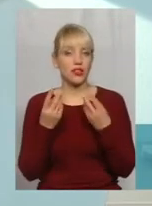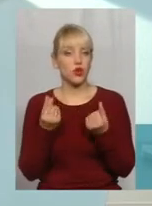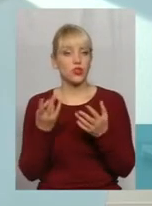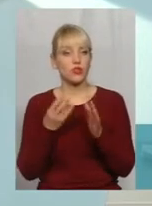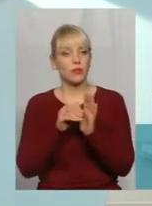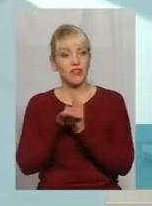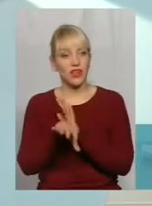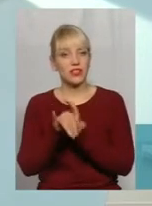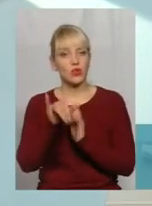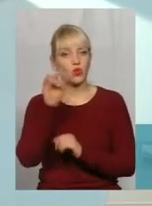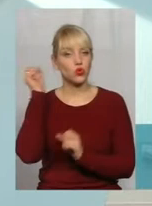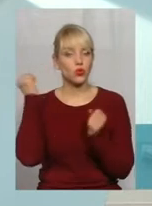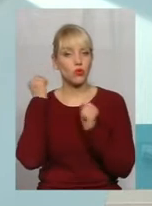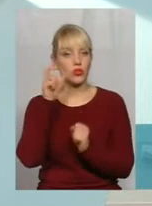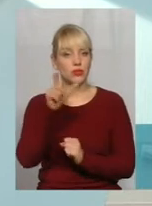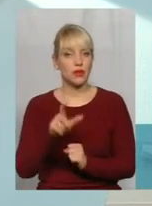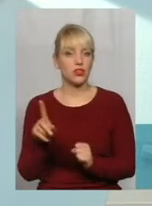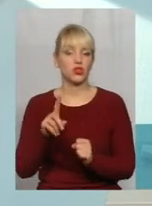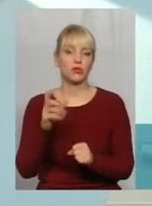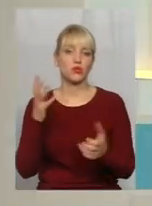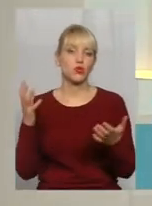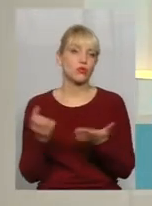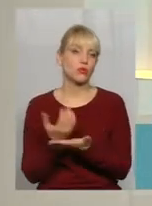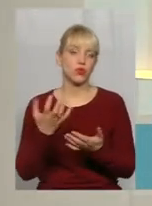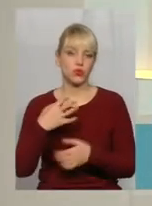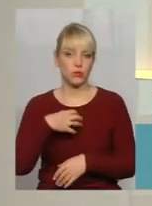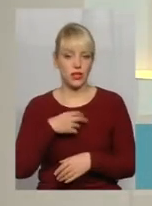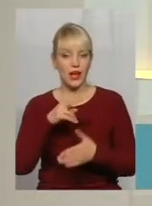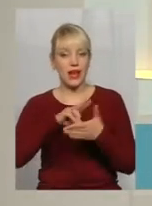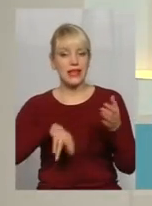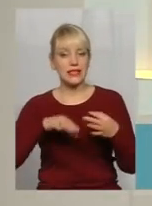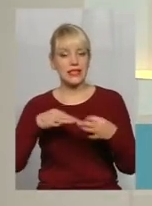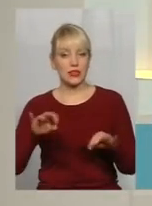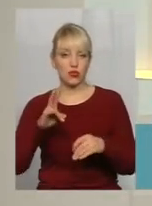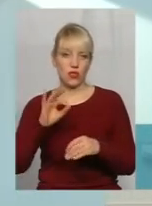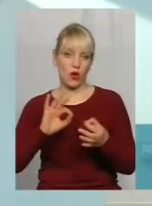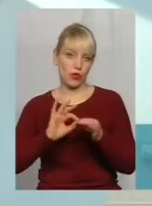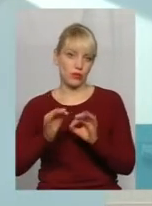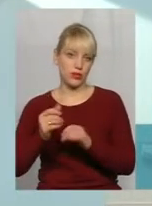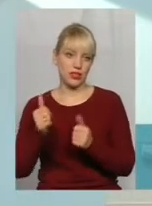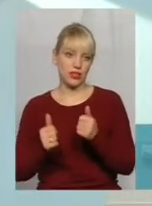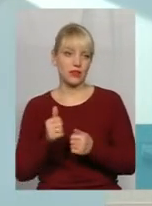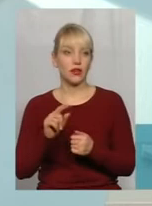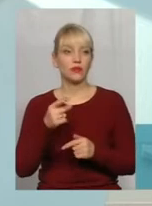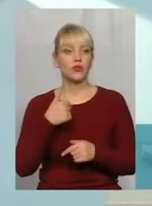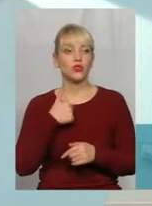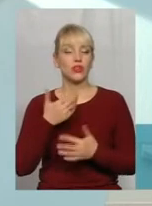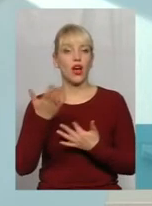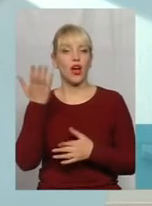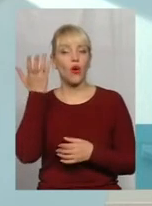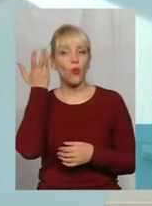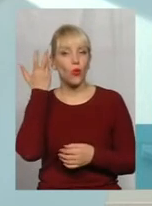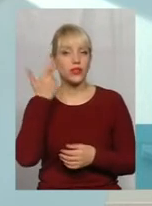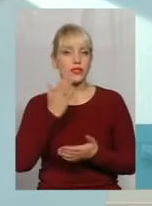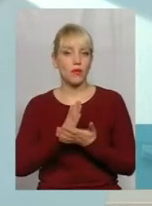в того спортсмена, щоб він здобув якусь медаль, навіть ліцензію на Олімпійські ігри, тому що я колись мав щастя в